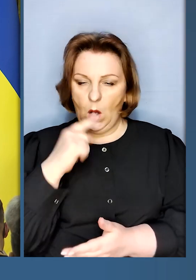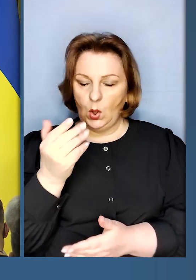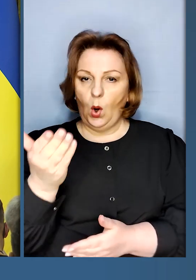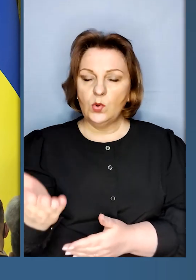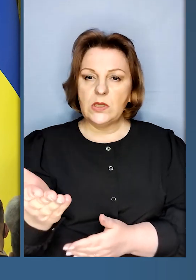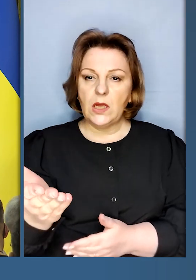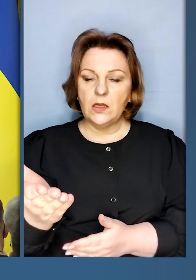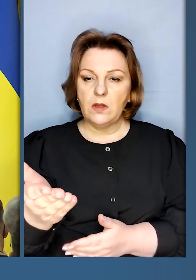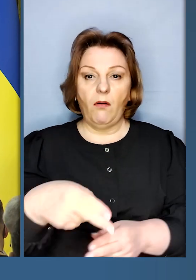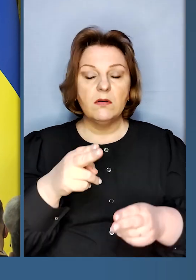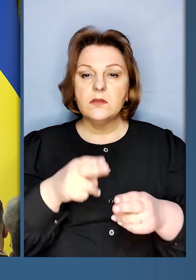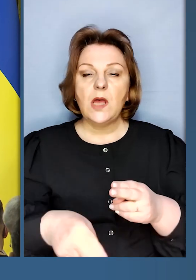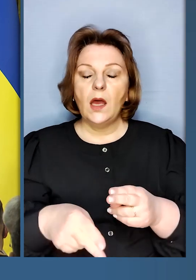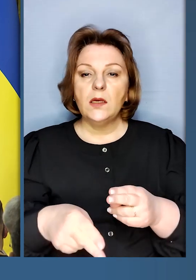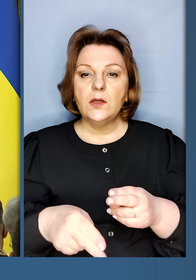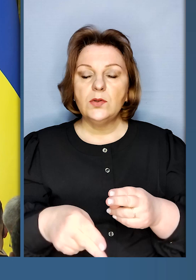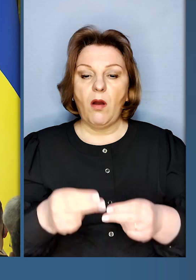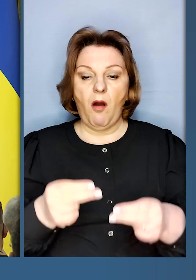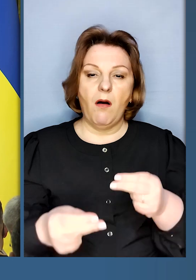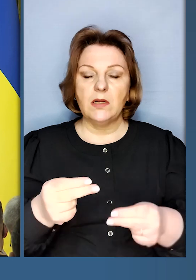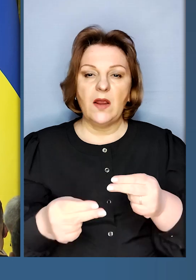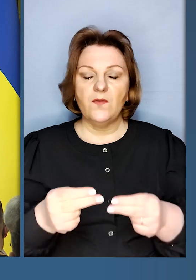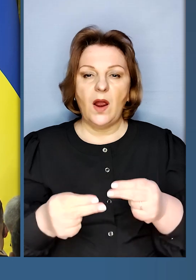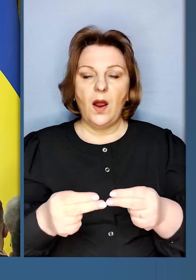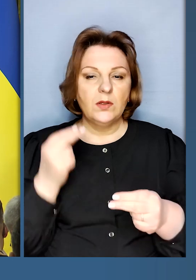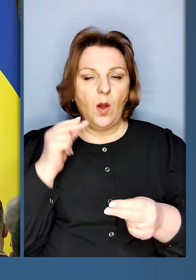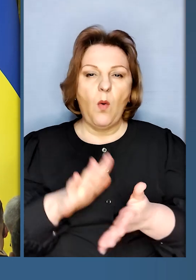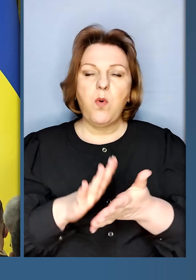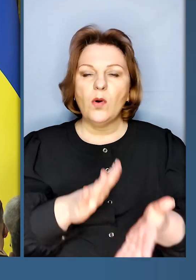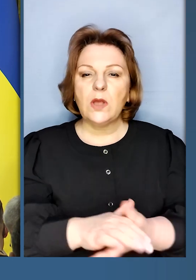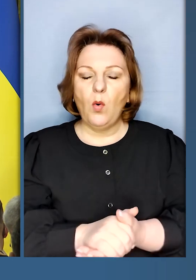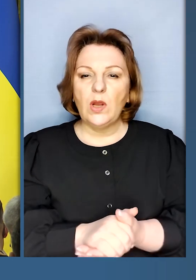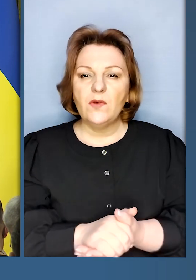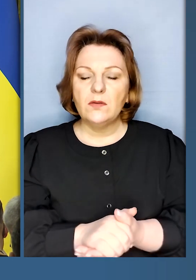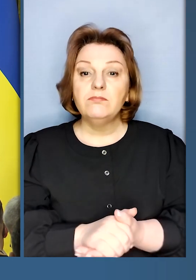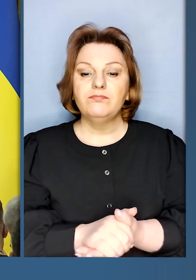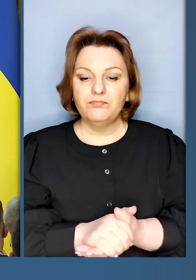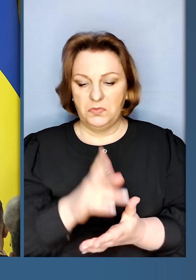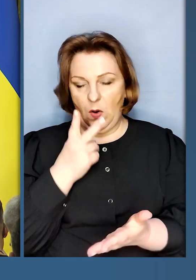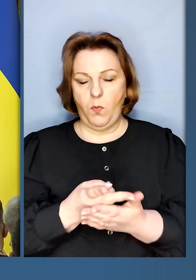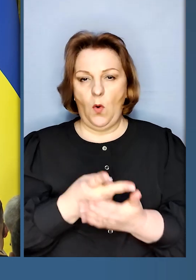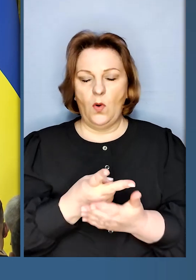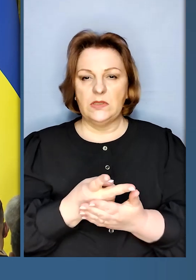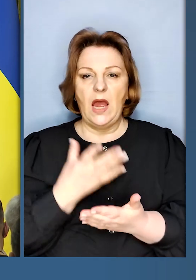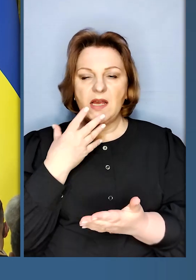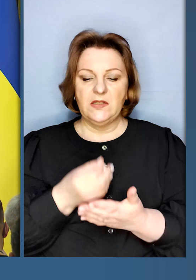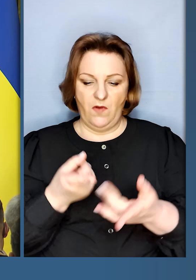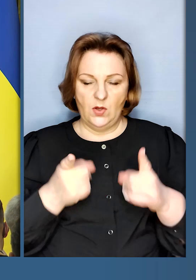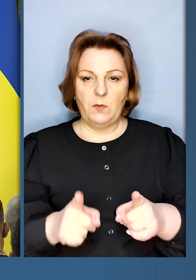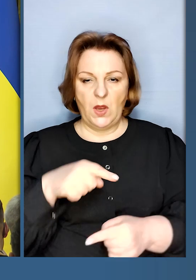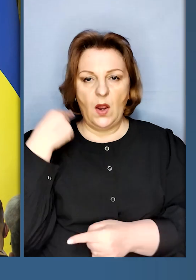Росія закінчила гру позорів і показала своє